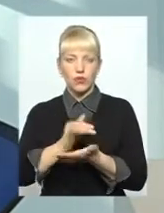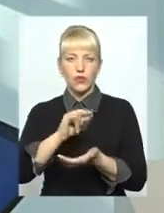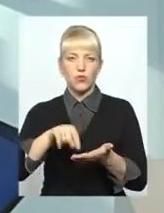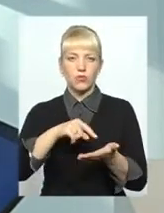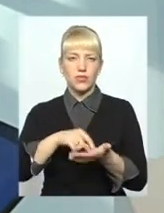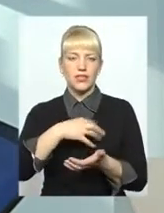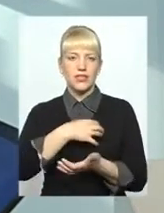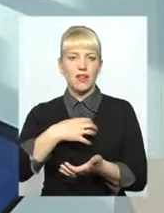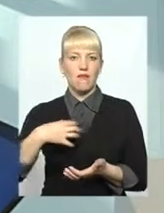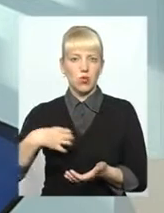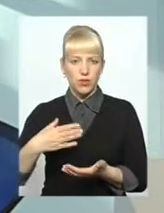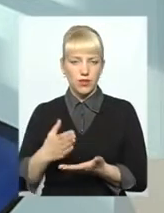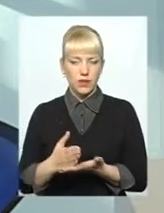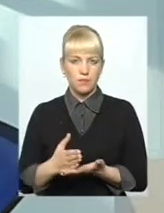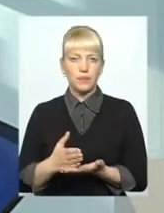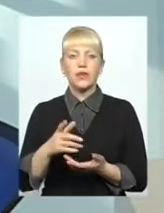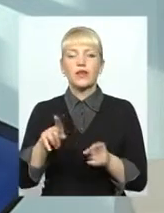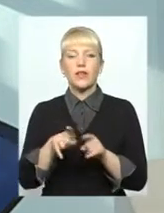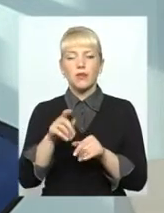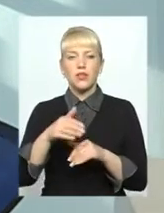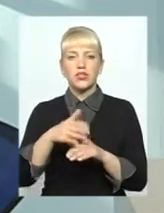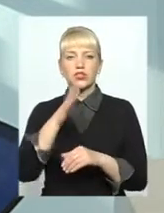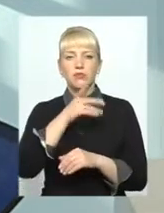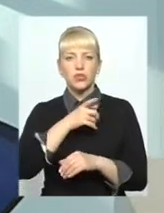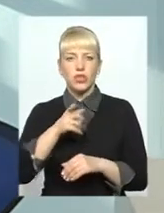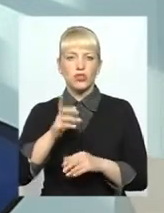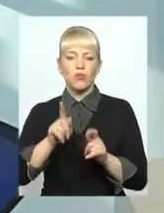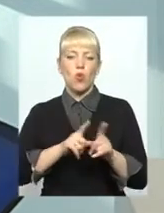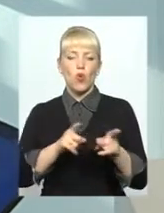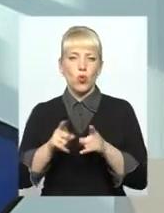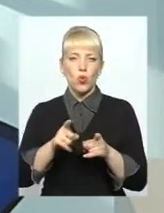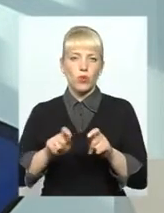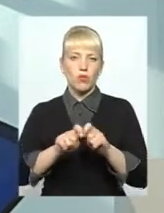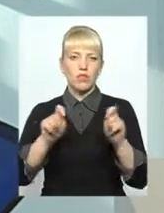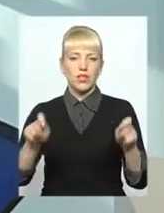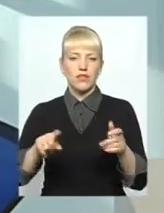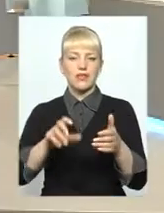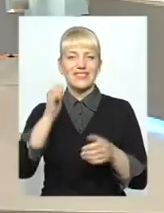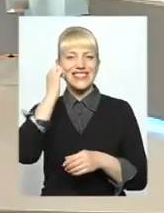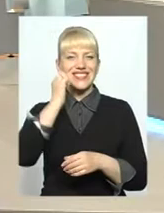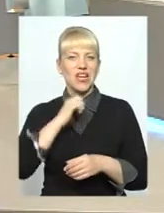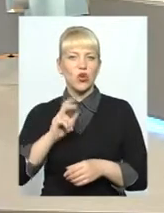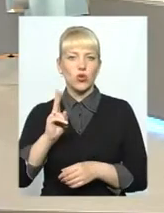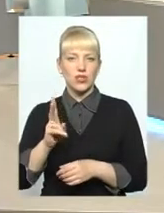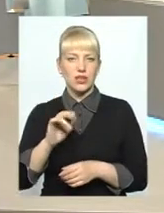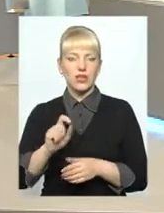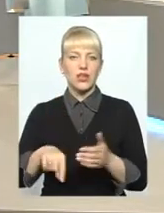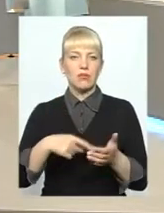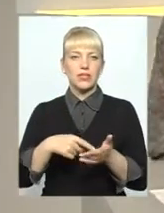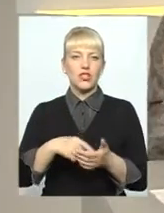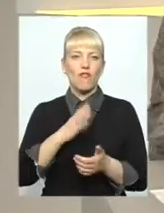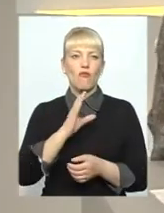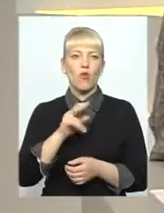місті Славуті. Найближчим часом готуємо відкрити в місті Староконстантінові та в місті Волочийського.